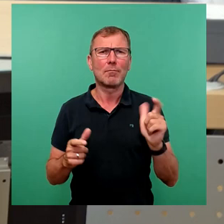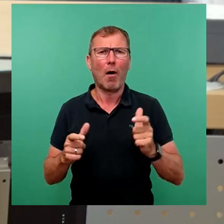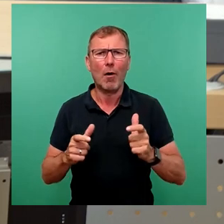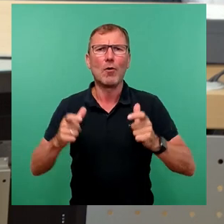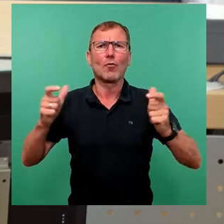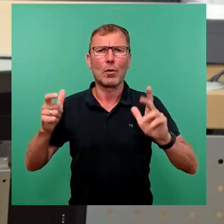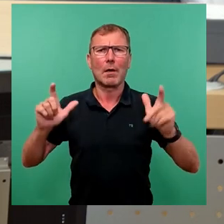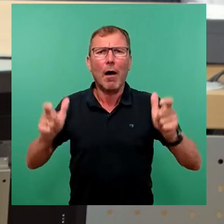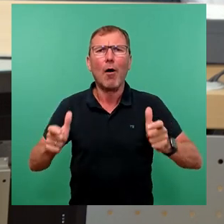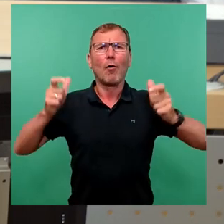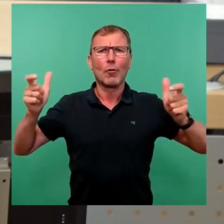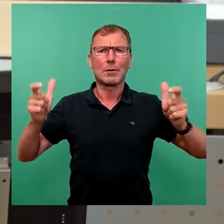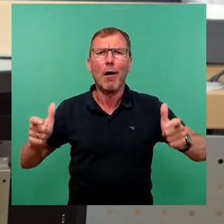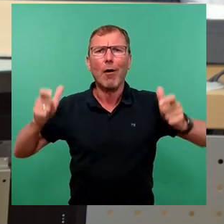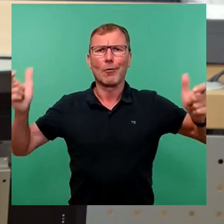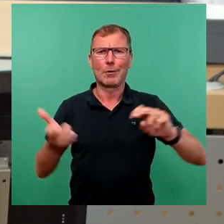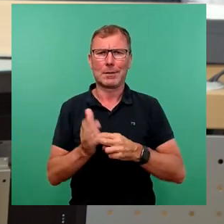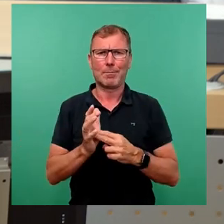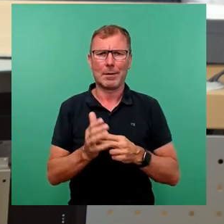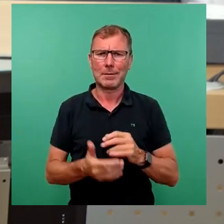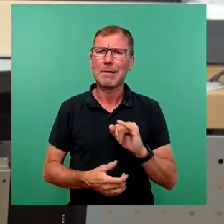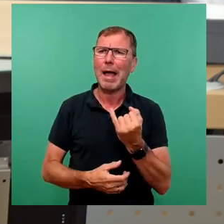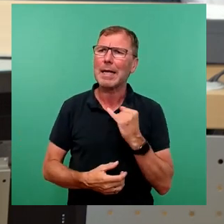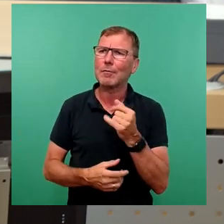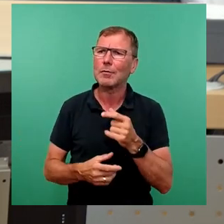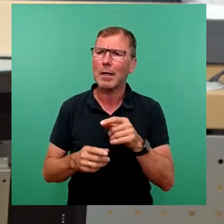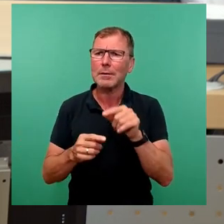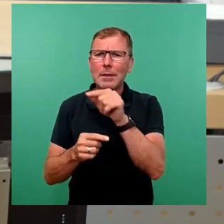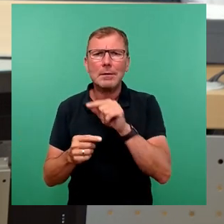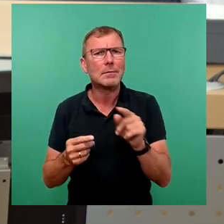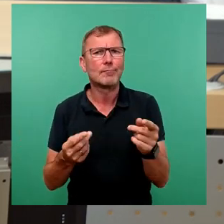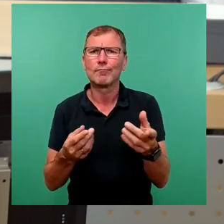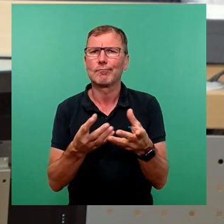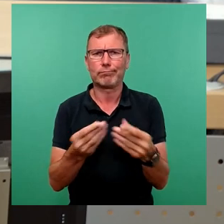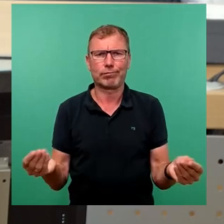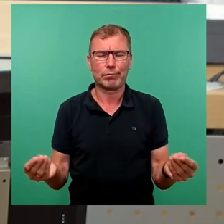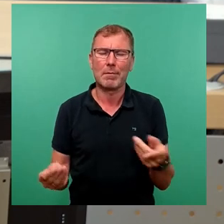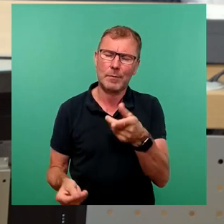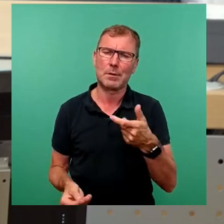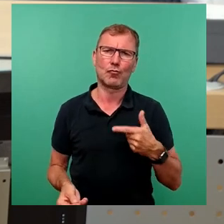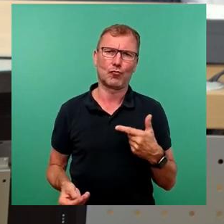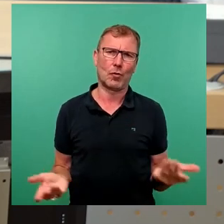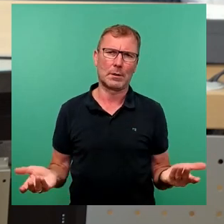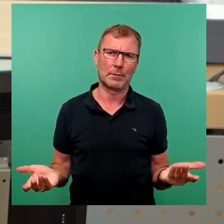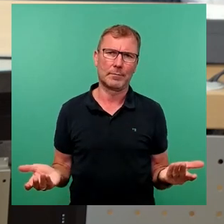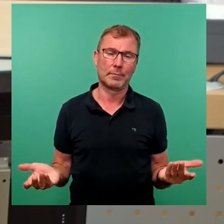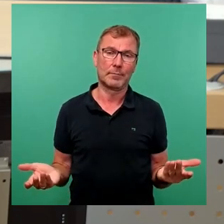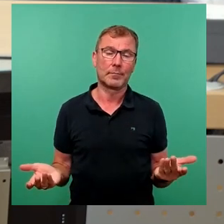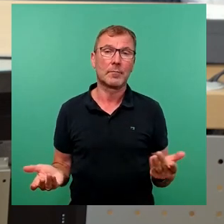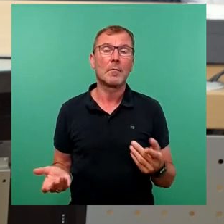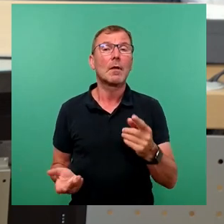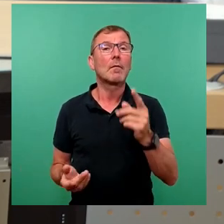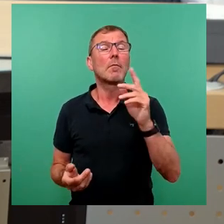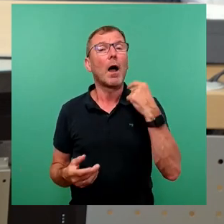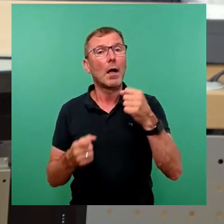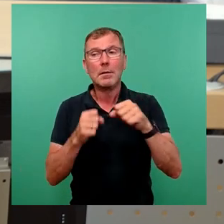geplant und die Individualität ging leider verloren. Das ist besonders schade. Denn irgendwie traf man bei all